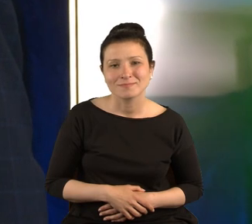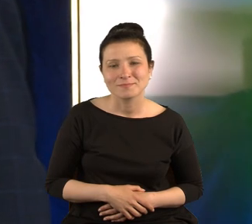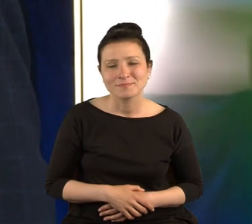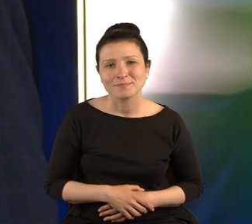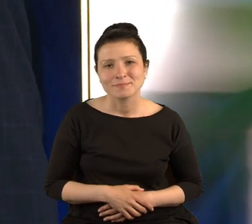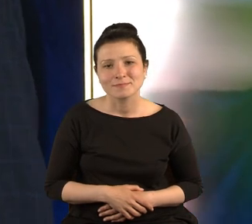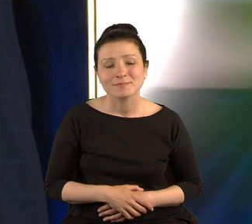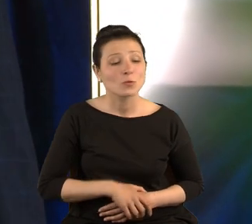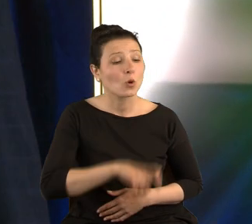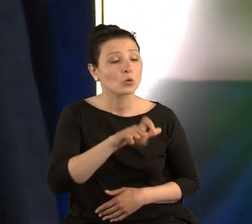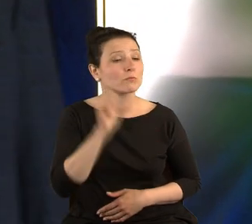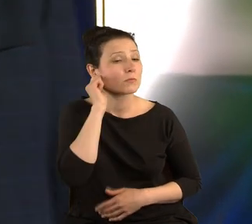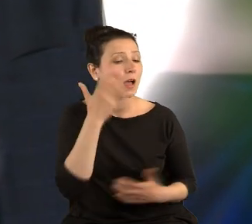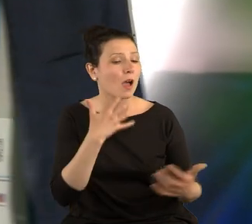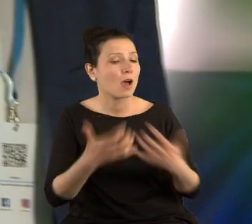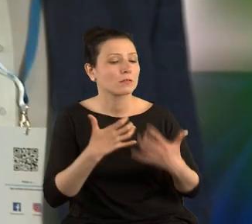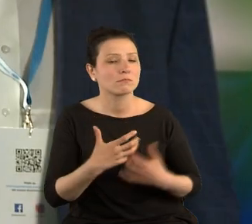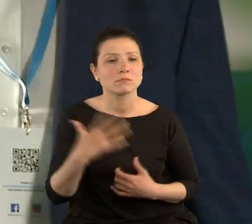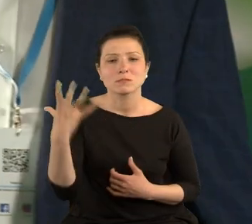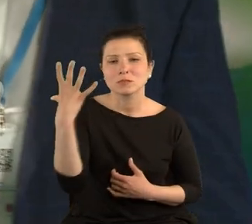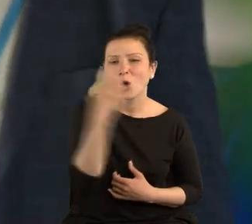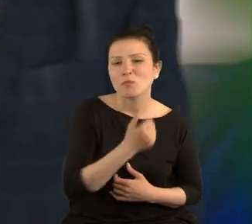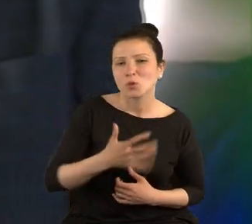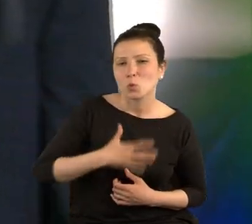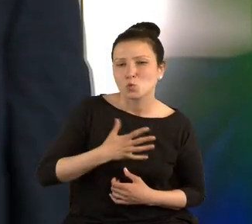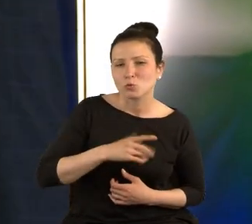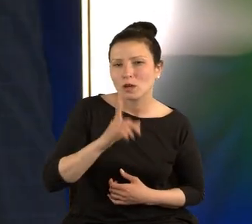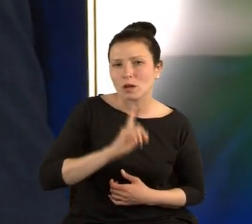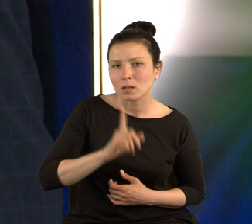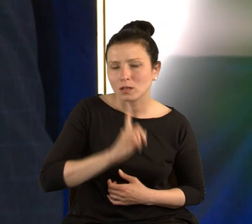artystka obraziła uczucia religijne.